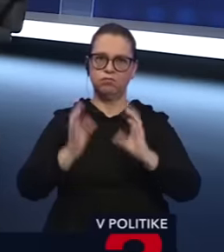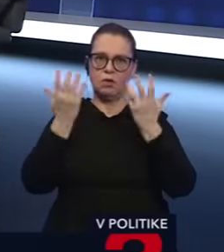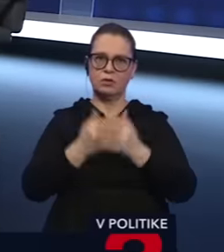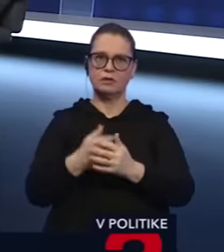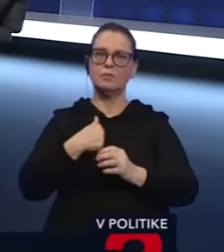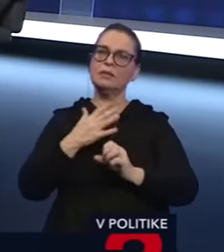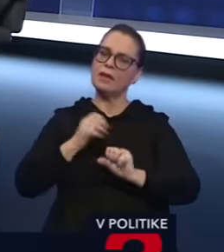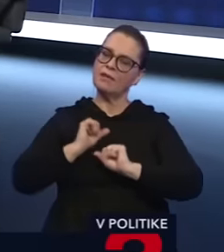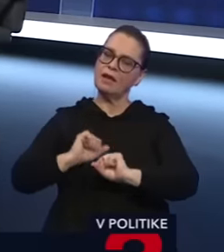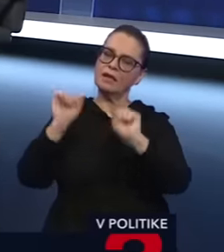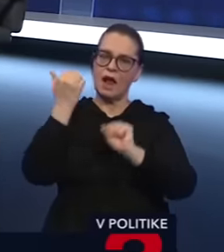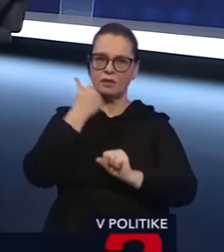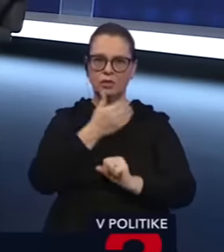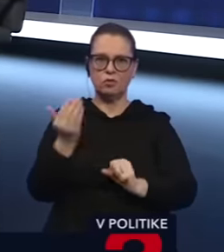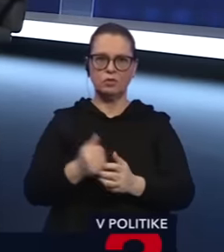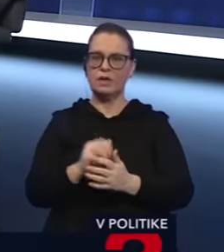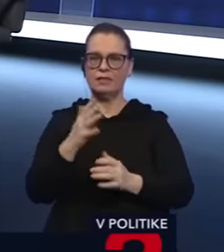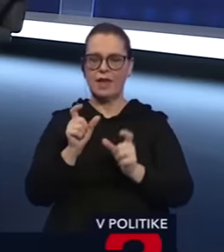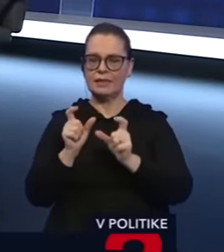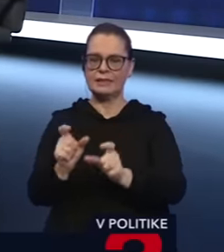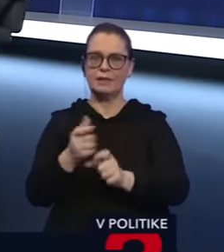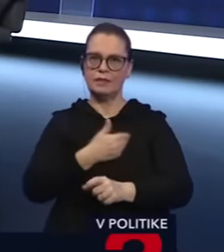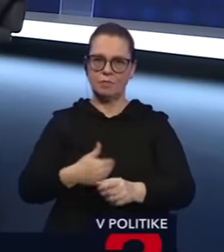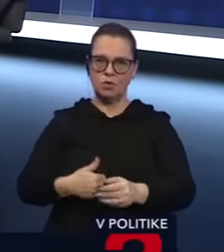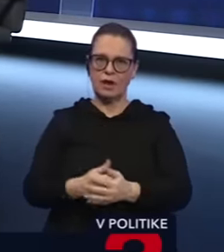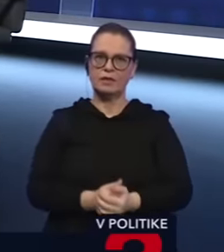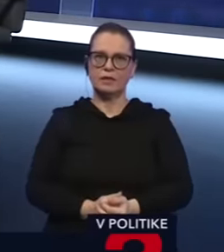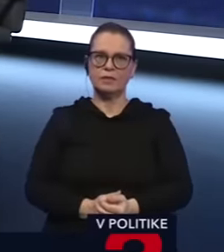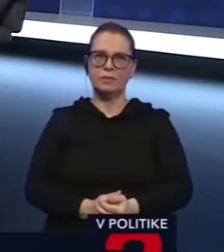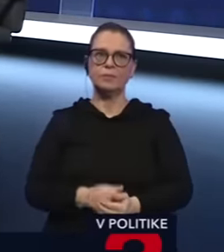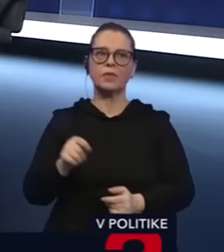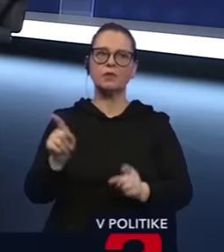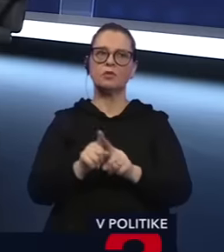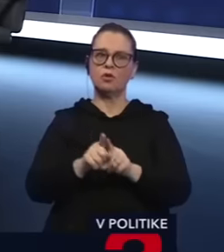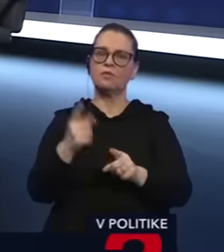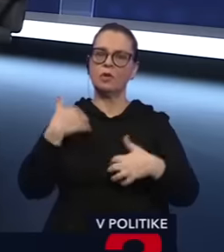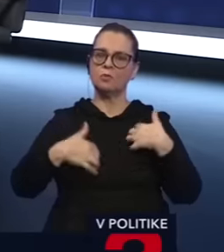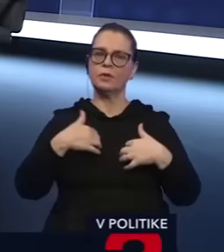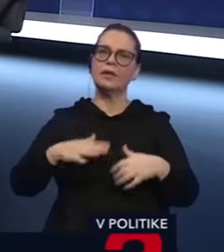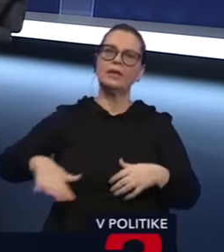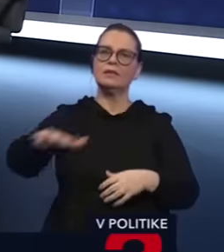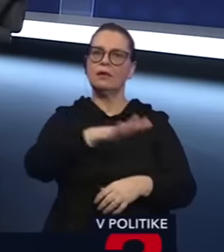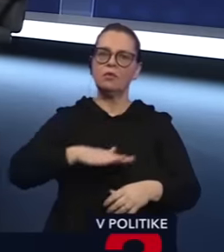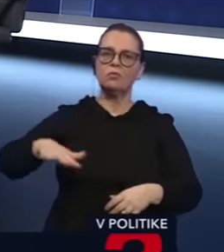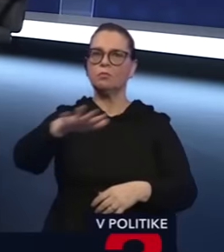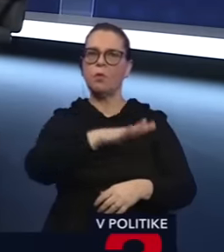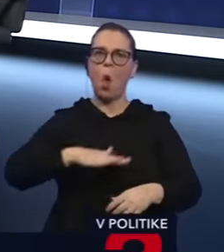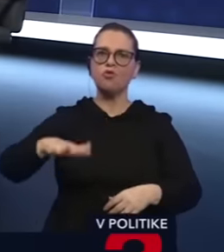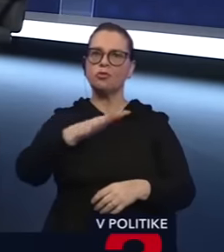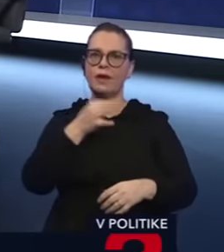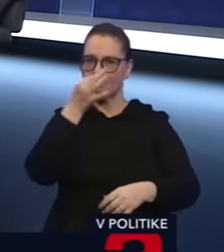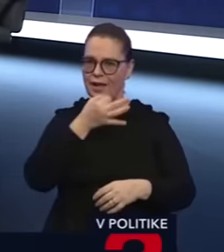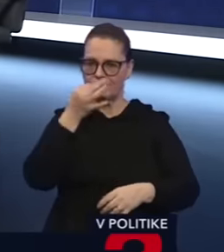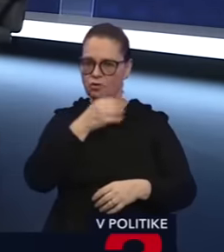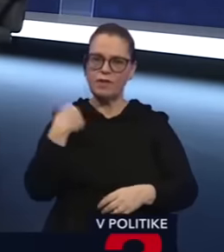ľudí a nie, aby sme obezovali domokracie. Ale to vám mnohí vyčítali aj pri nariadenom celonárodnom plošnom testovaní. Ktoré odhalil... Že si